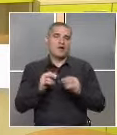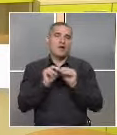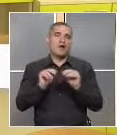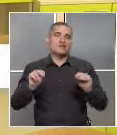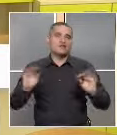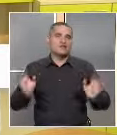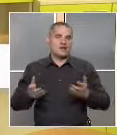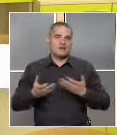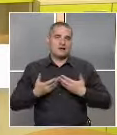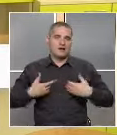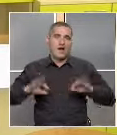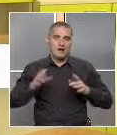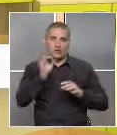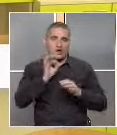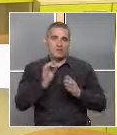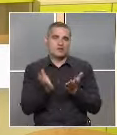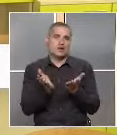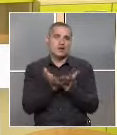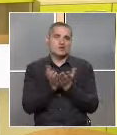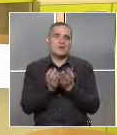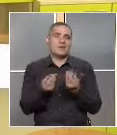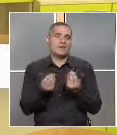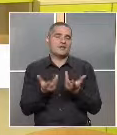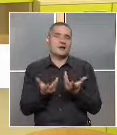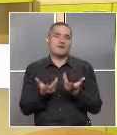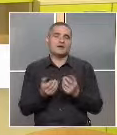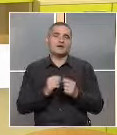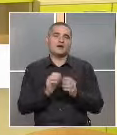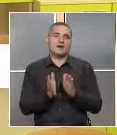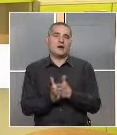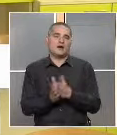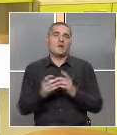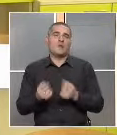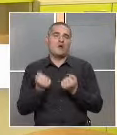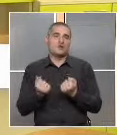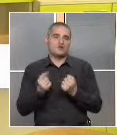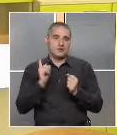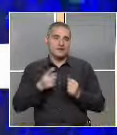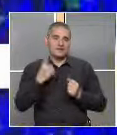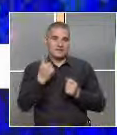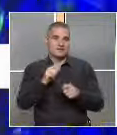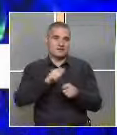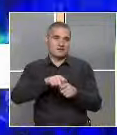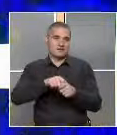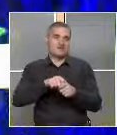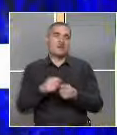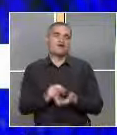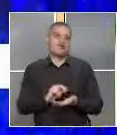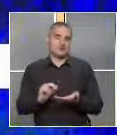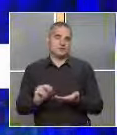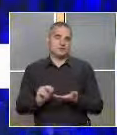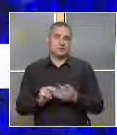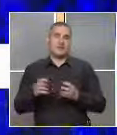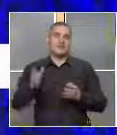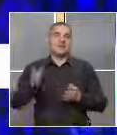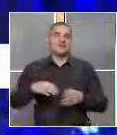унагледяване. Ако нямаш учебни материали и пособия е по-трудно. Трябва сам да си ги изработваш. След края